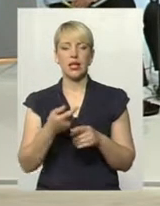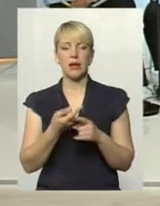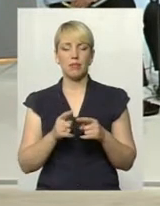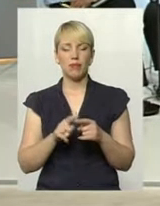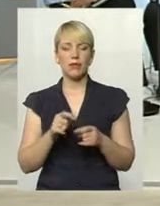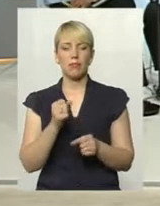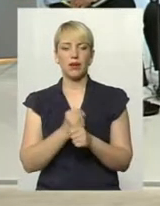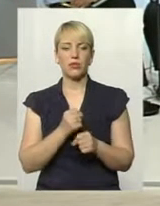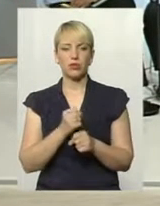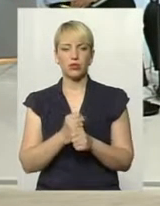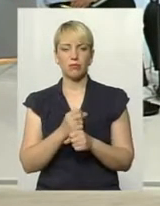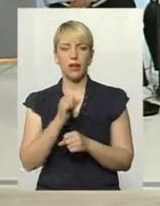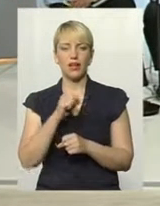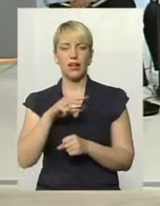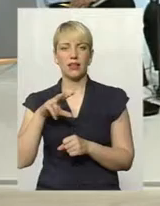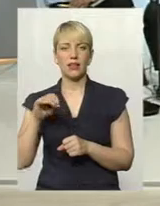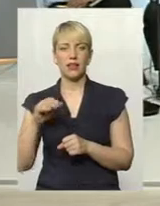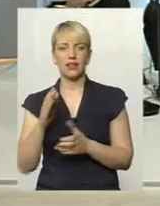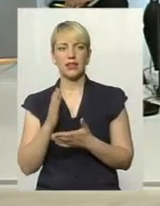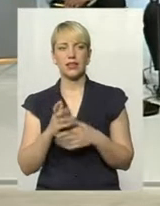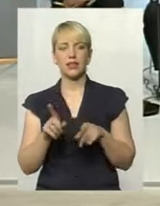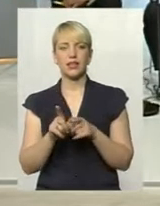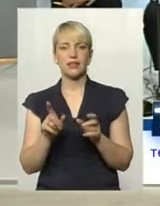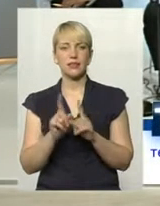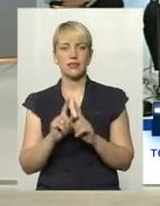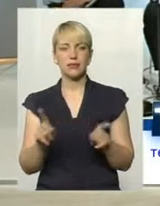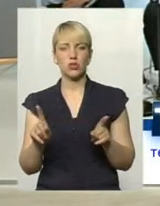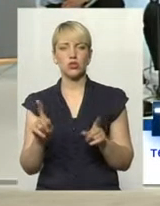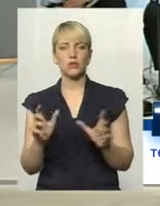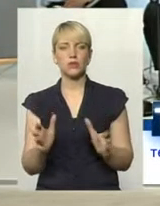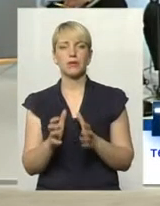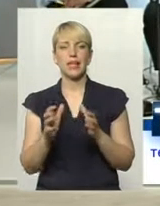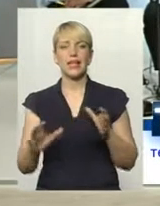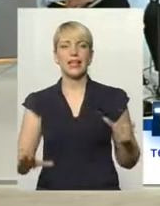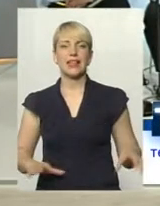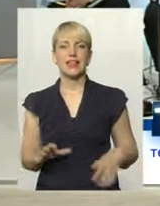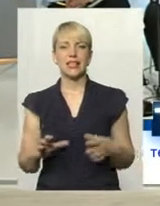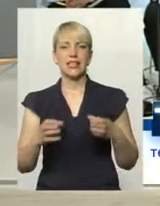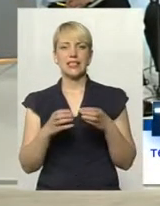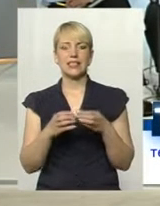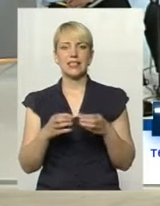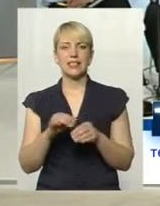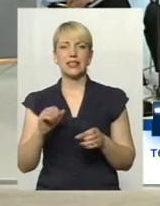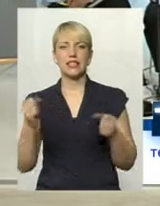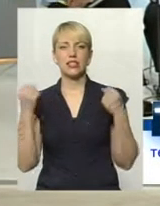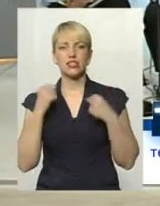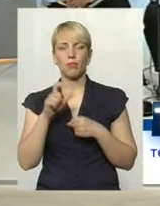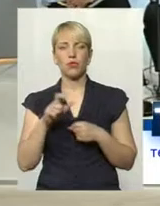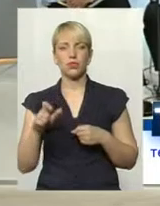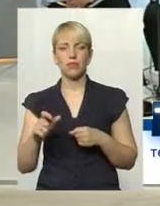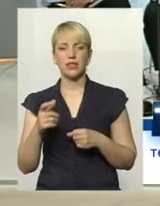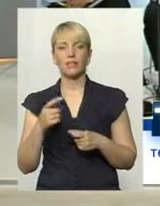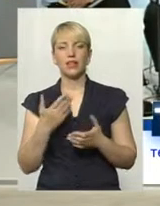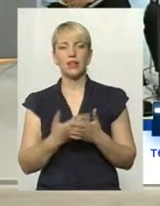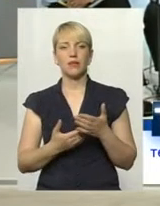йде така специфіка, щоб зберегти тренерський склад і спортсменів, наприклад, якщо деякі